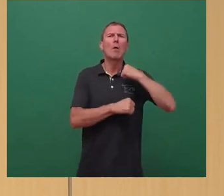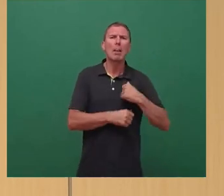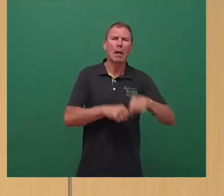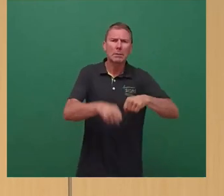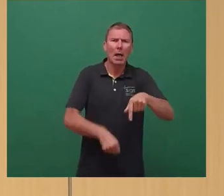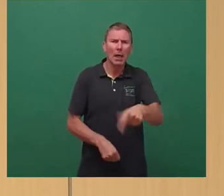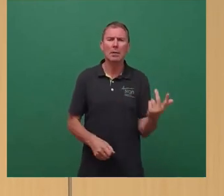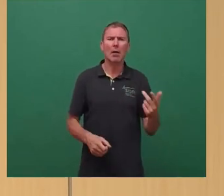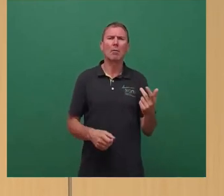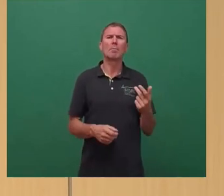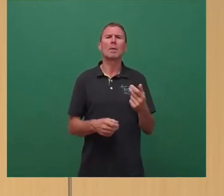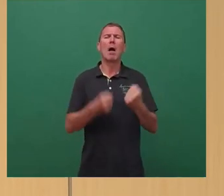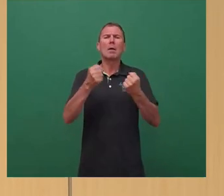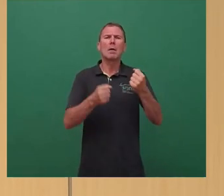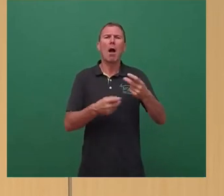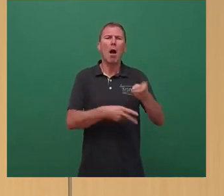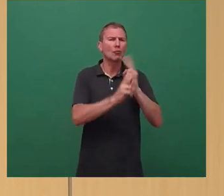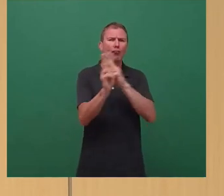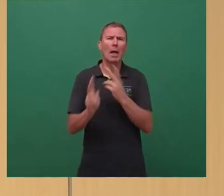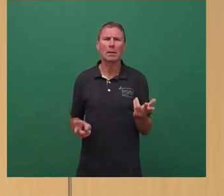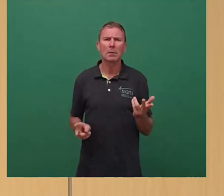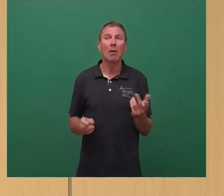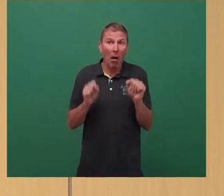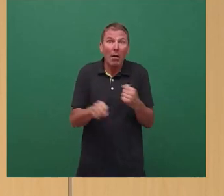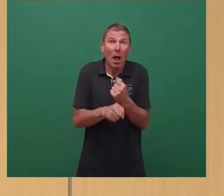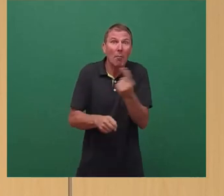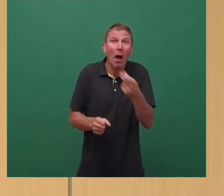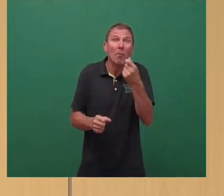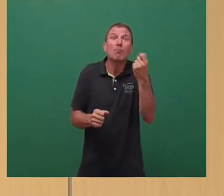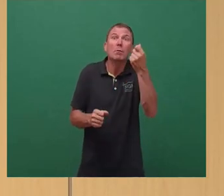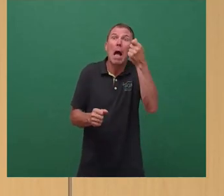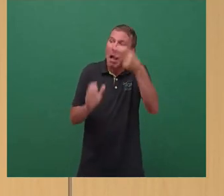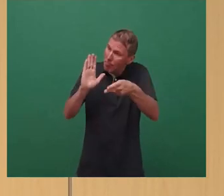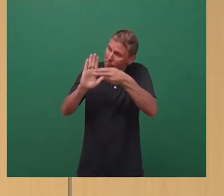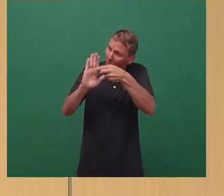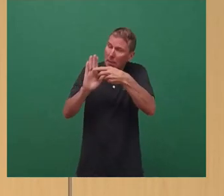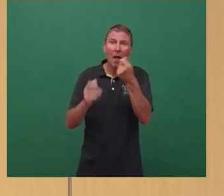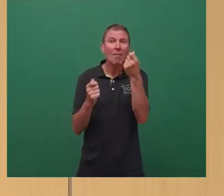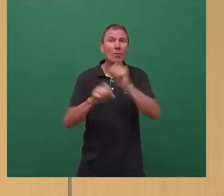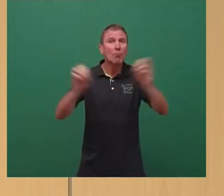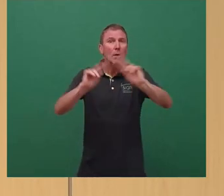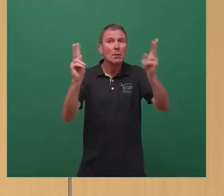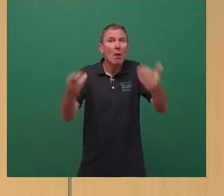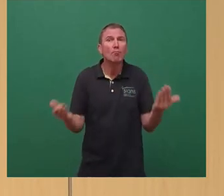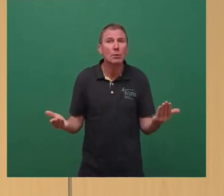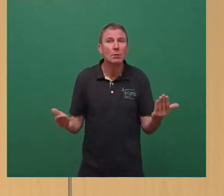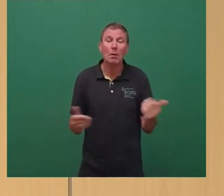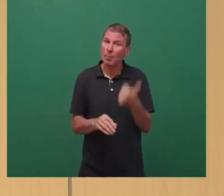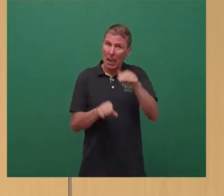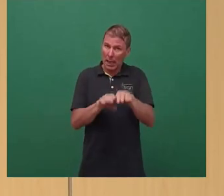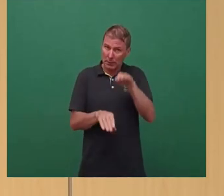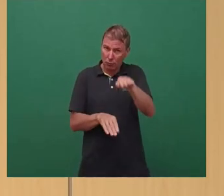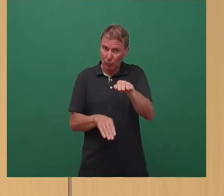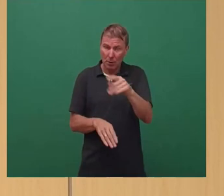Carsharing und, und, und. Kann man alles machen. Da muss ein Preisschild ran. Und die Finanzierung muss abgedeckt werden. Und im ersten Schritt sollten wir